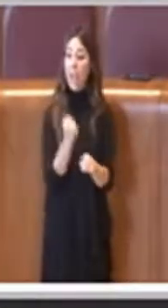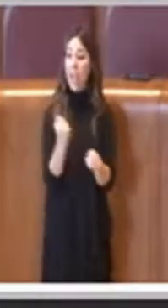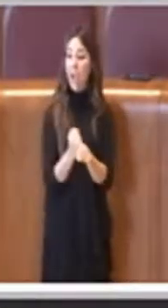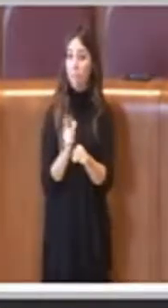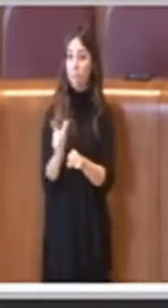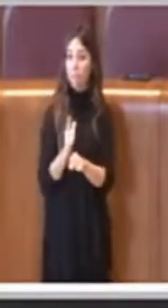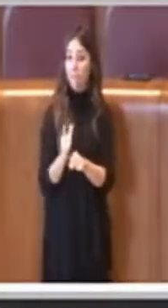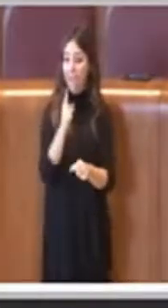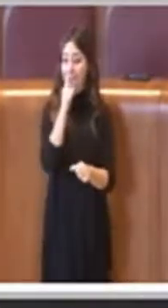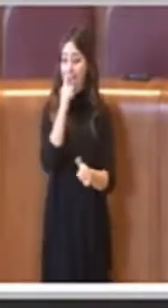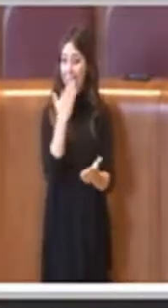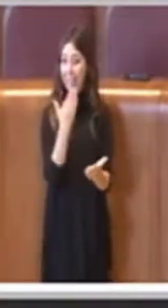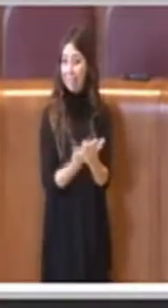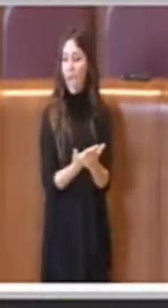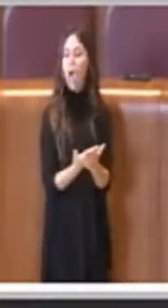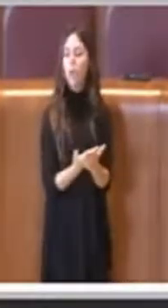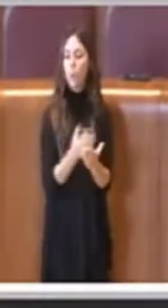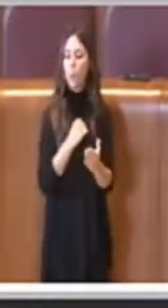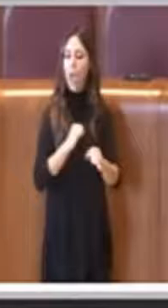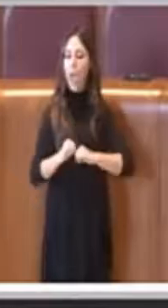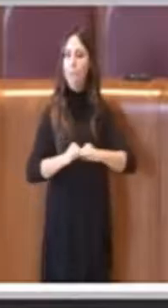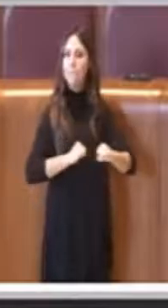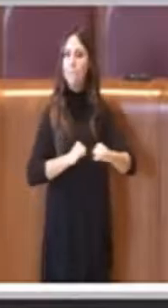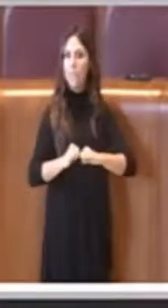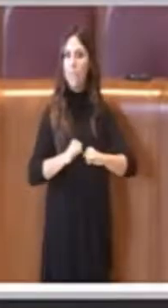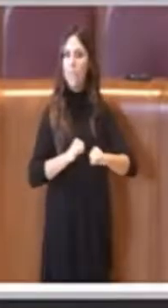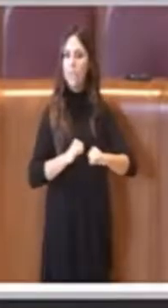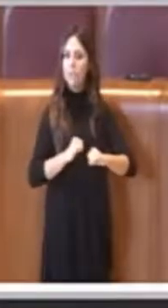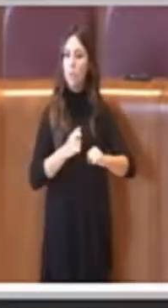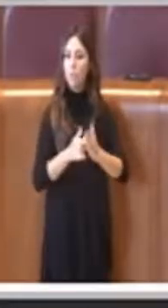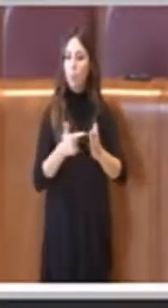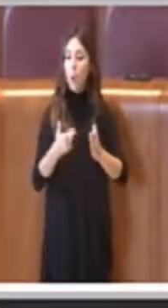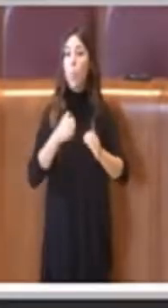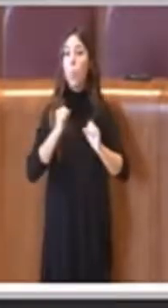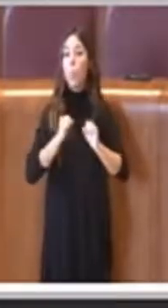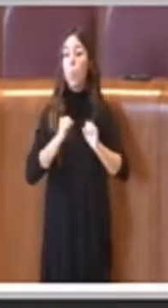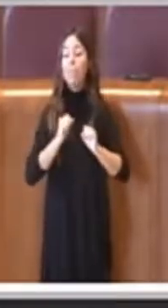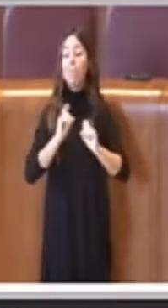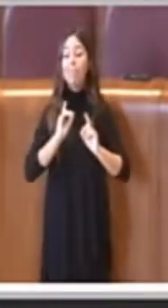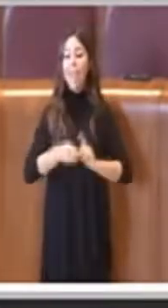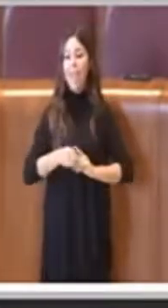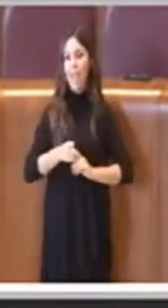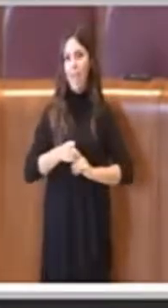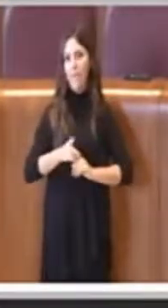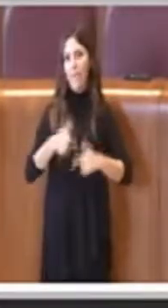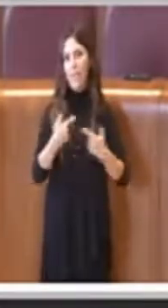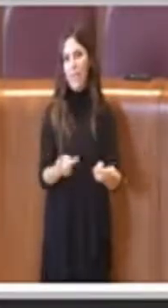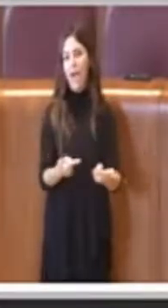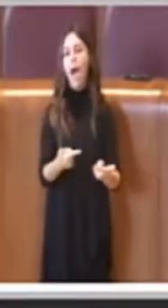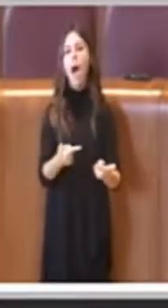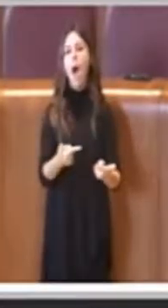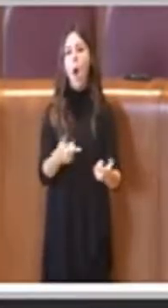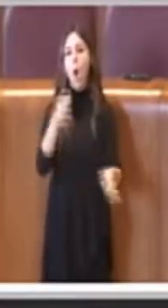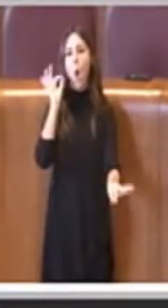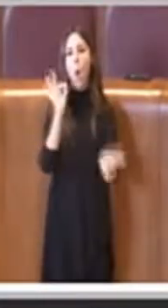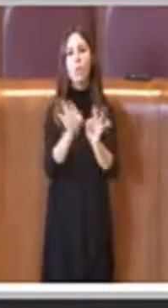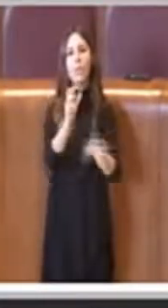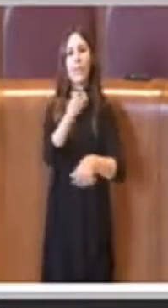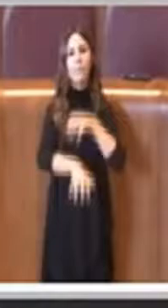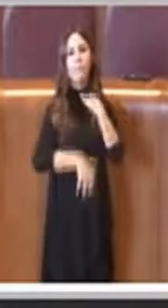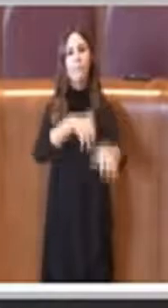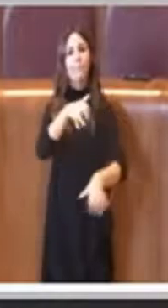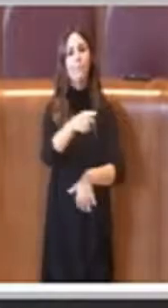'amministrazione virtuosa debba intraprendere appunto per garantire il benessere degli